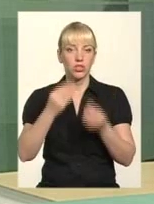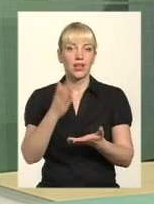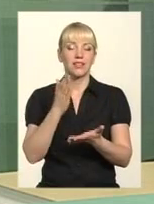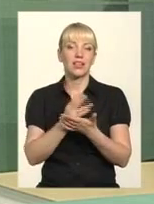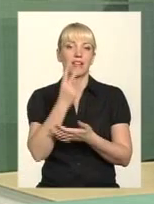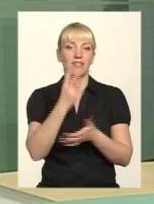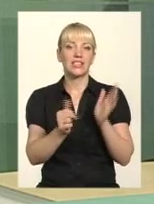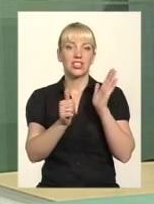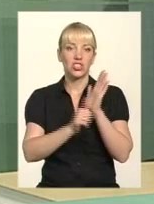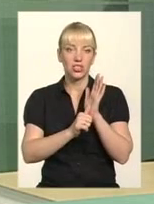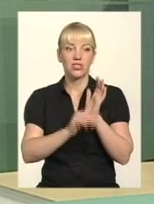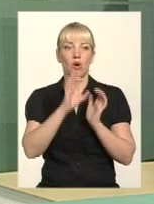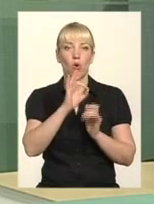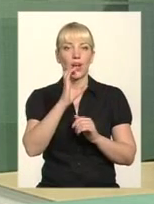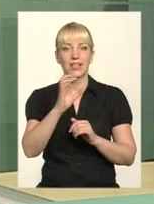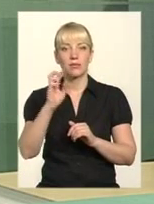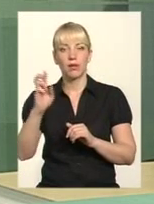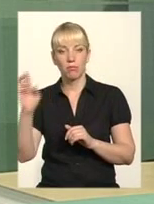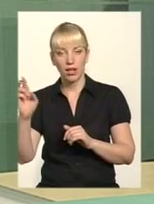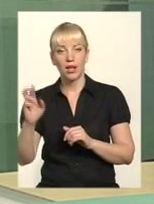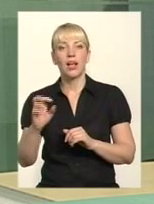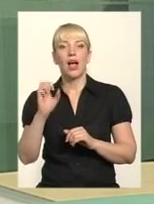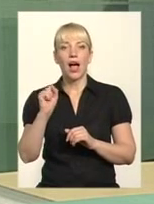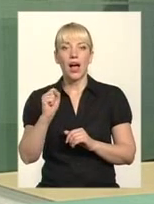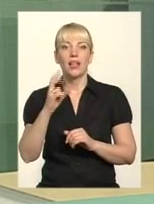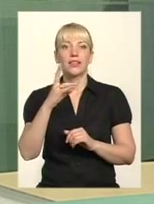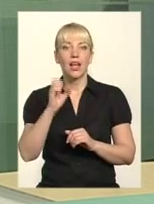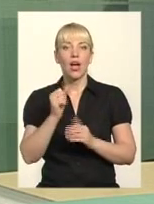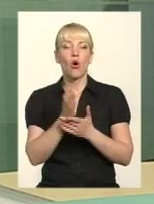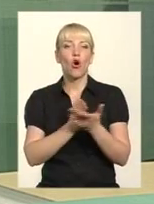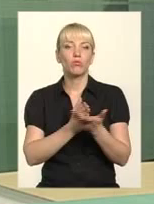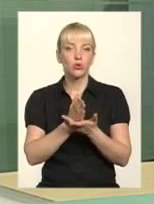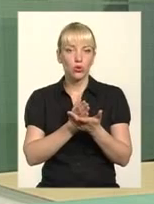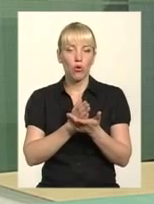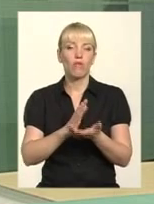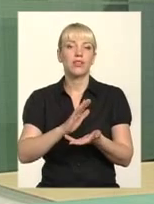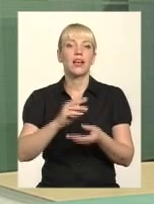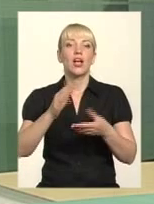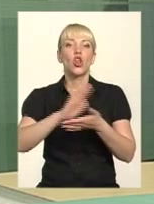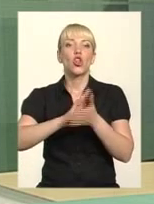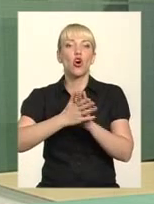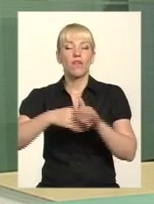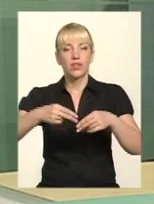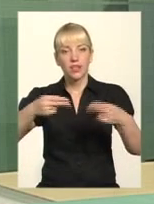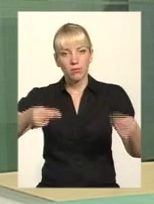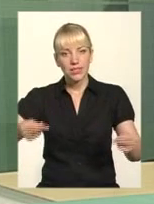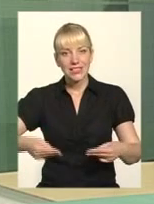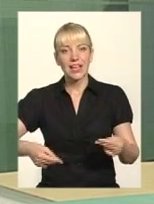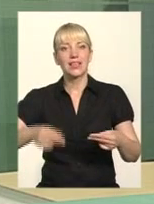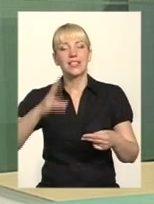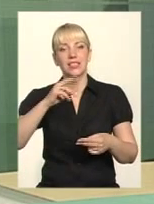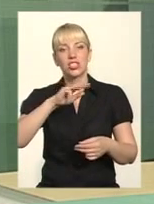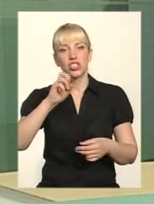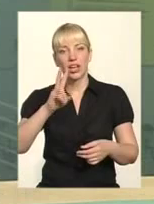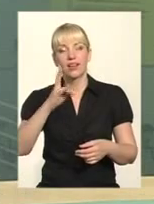ОСББ утворились, але на обслуговування підписали договори з ЖЕКами на обтримання будинків.